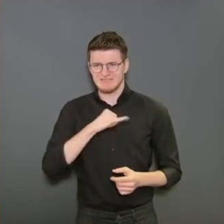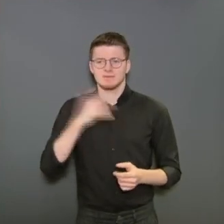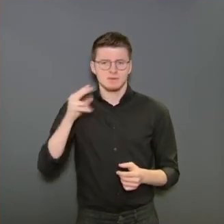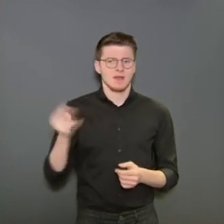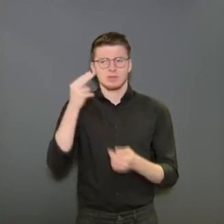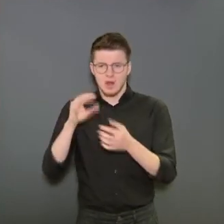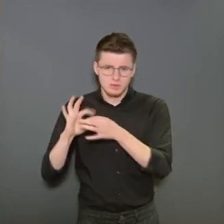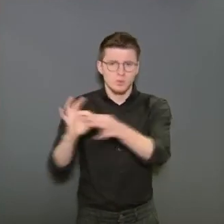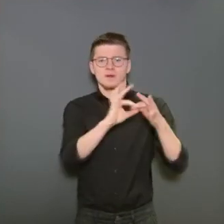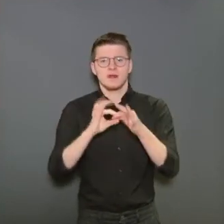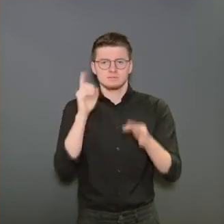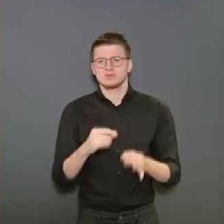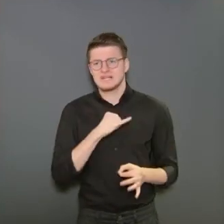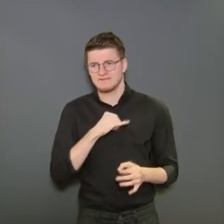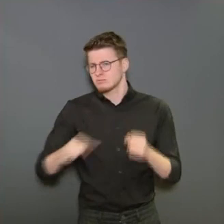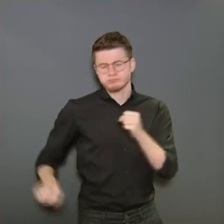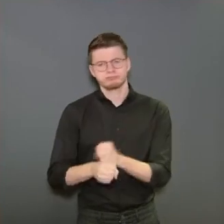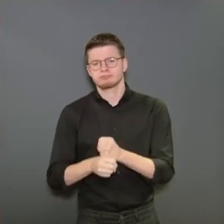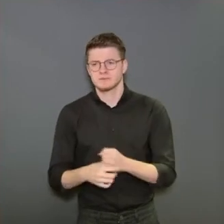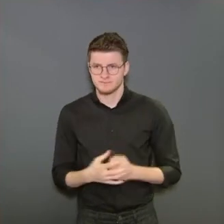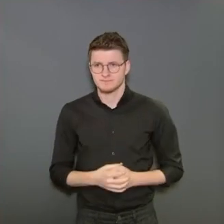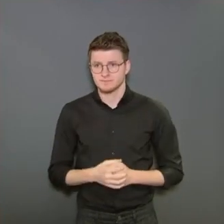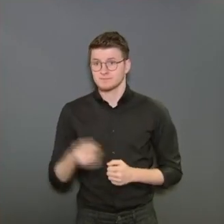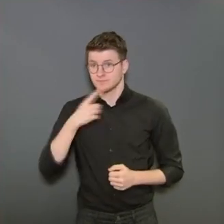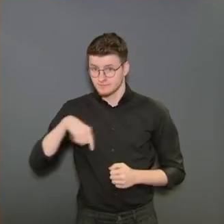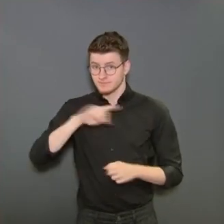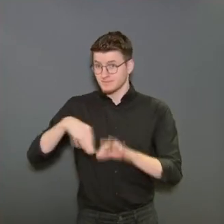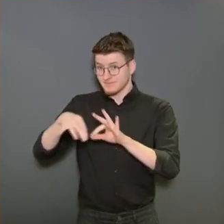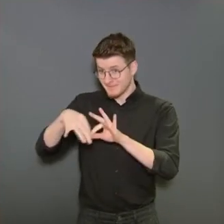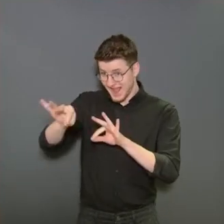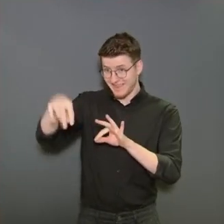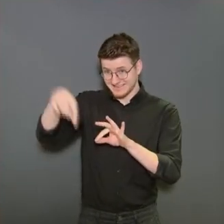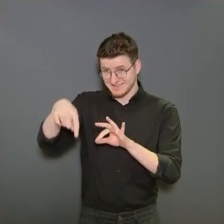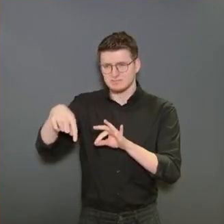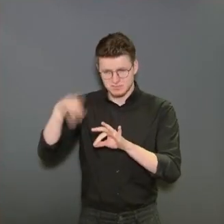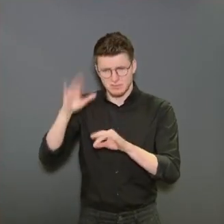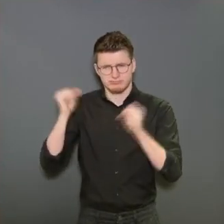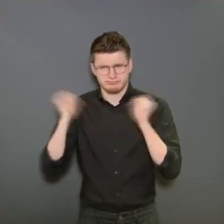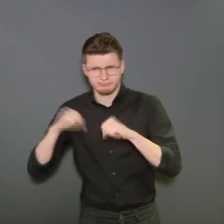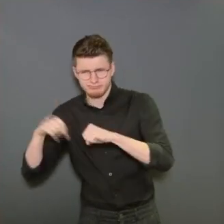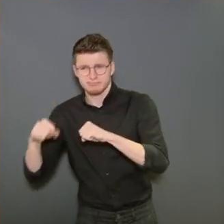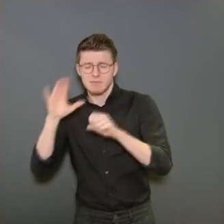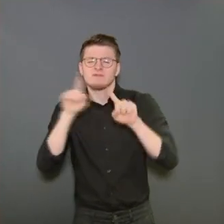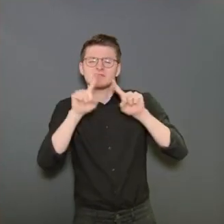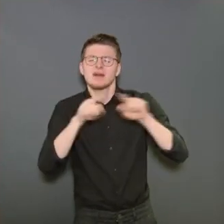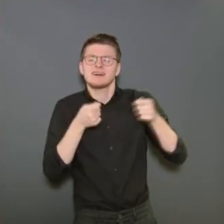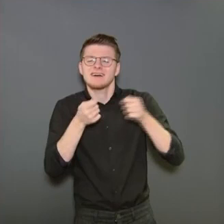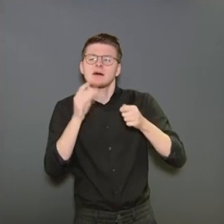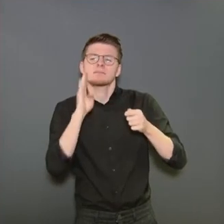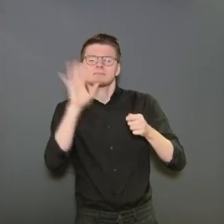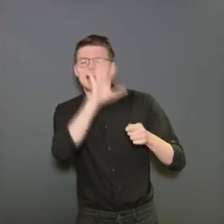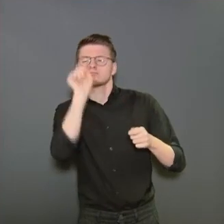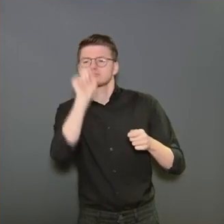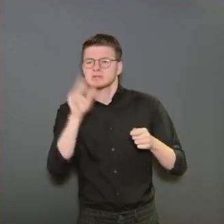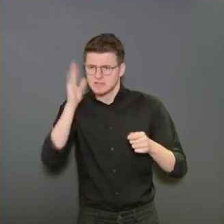exégise une solidarité nationale. Et c'est là le fil conducteur de la politique menée